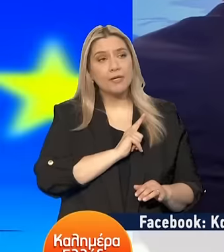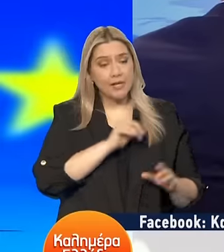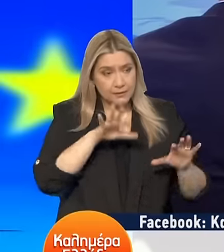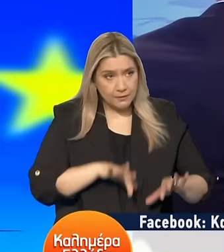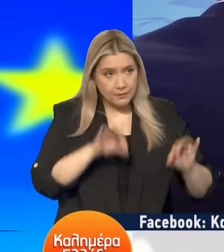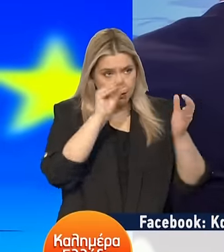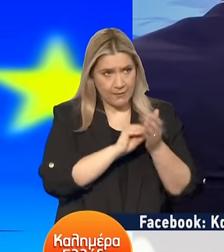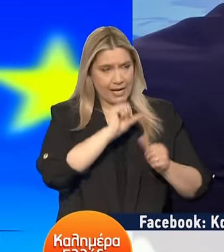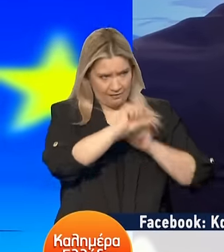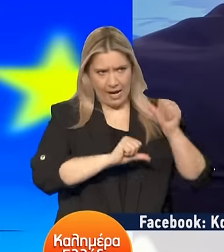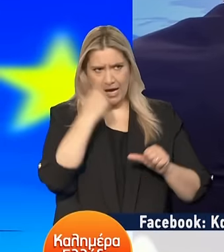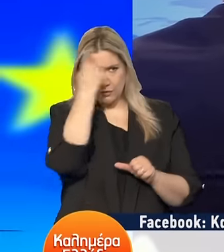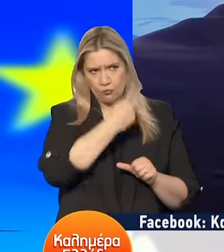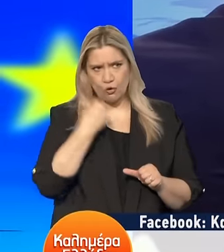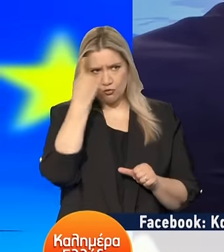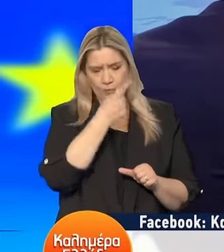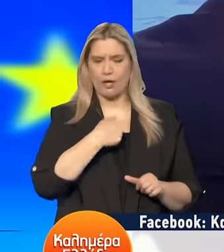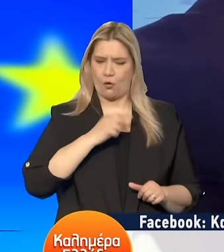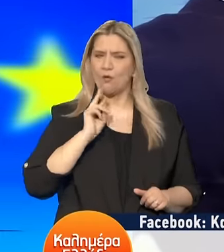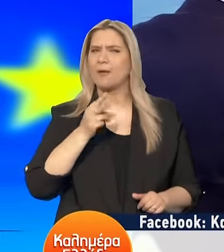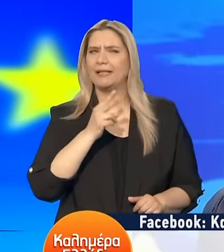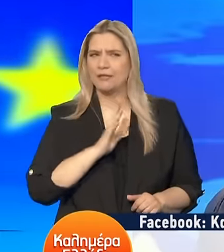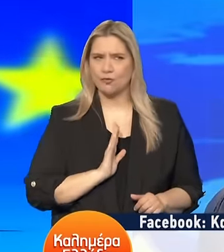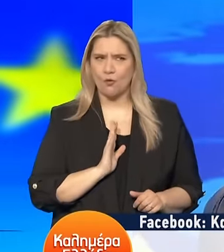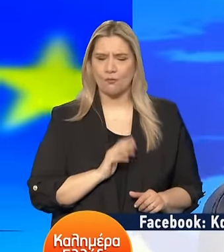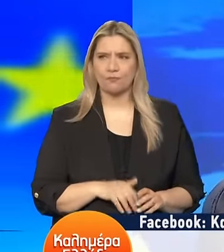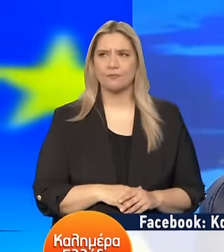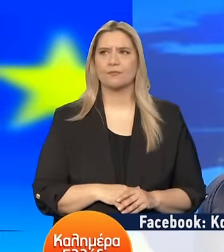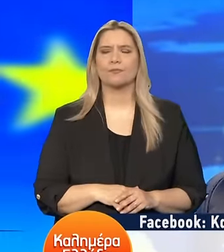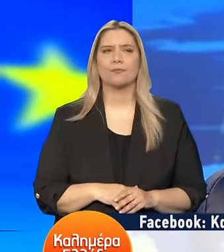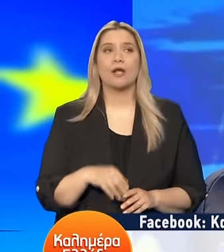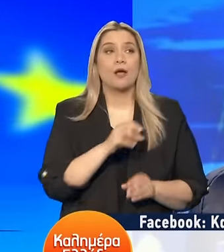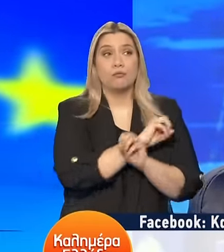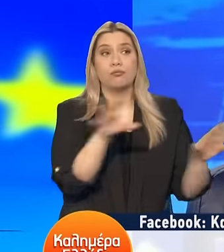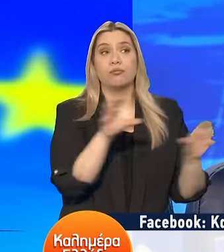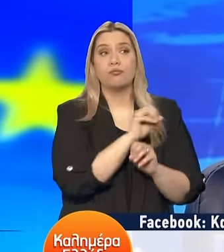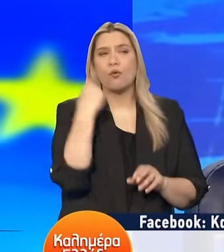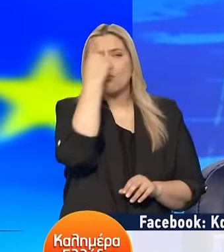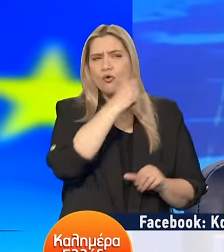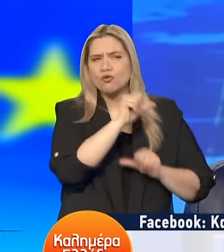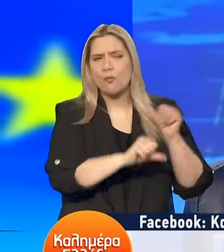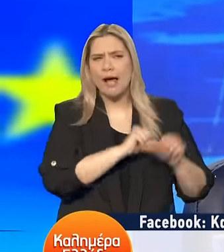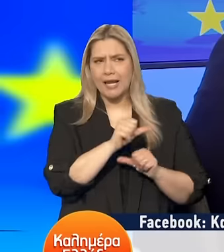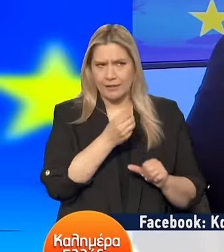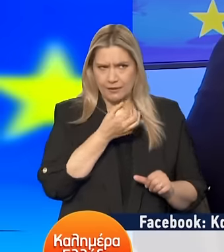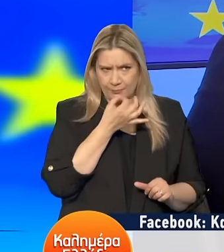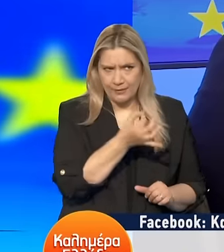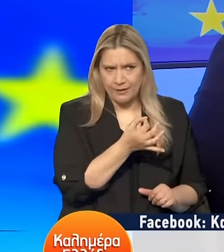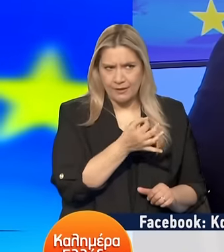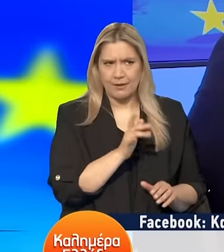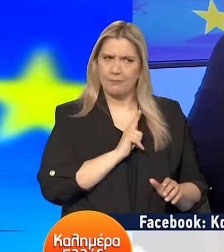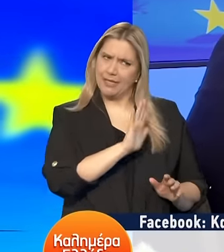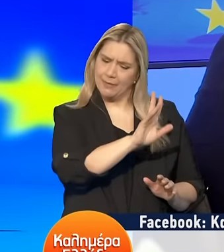σχηματισμό Θα σου απαντήσω εγώ Θα κάνει Κάτσε να μας πει Είναι προαναγγέλλοντη Η ανασχηματισμή Μη του Ας του να του